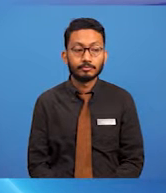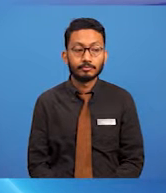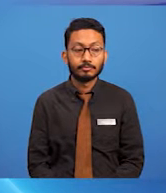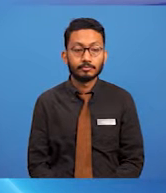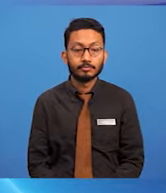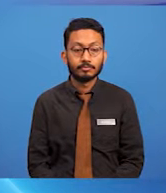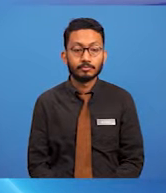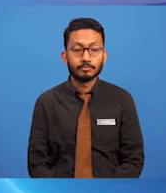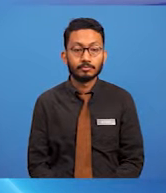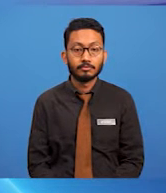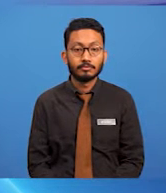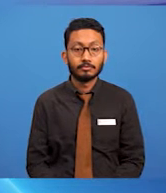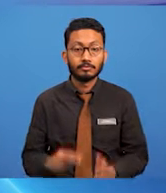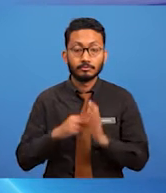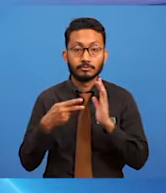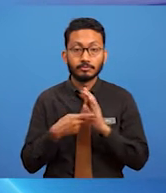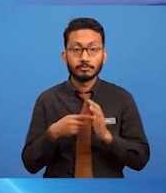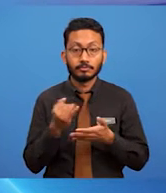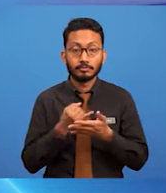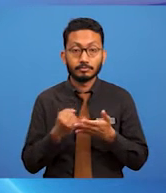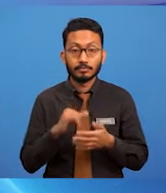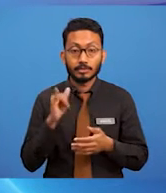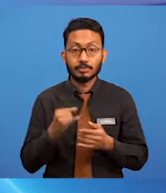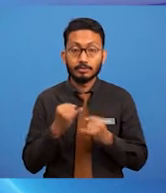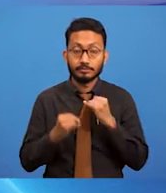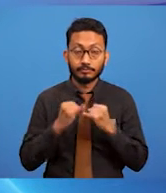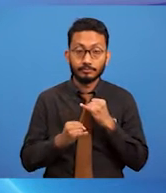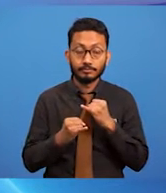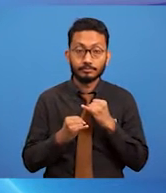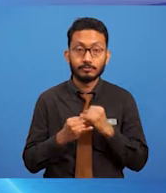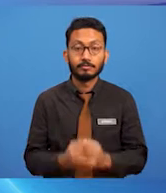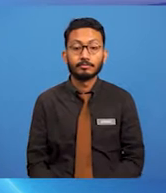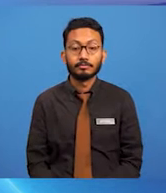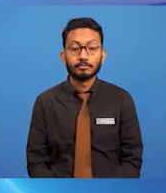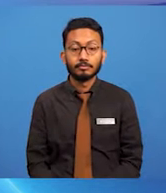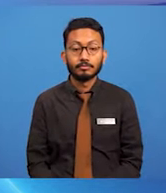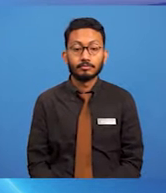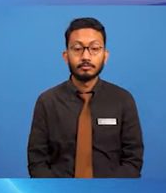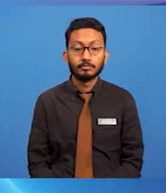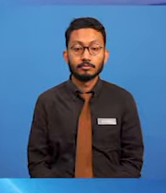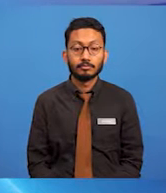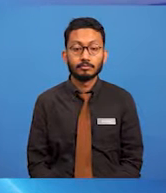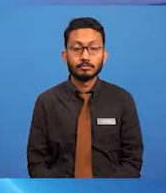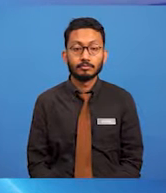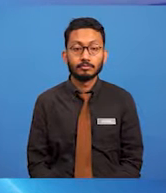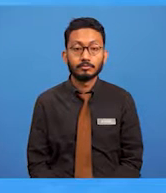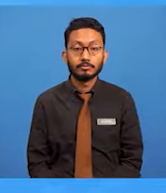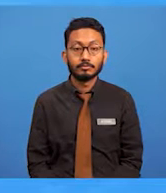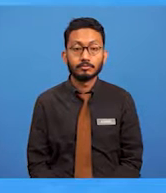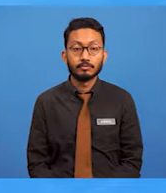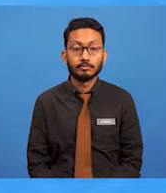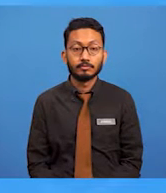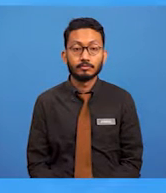Konsep lukisan yang terakhir adalah konsep lukisan kartun.